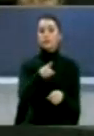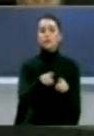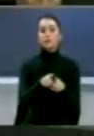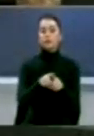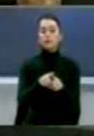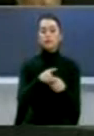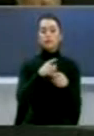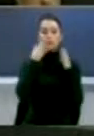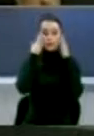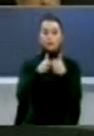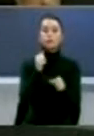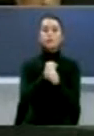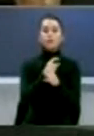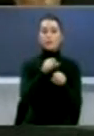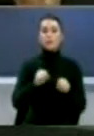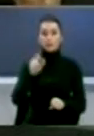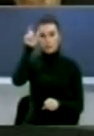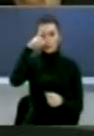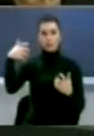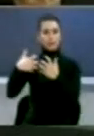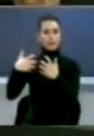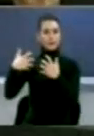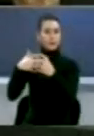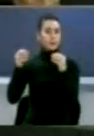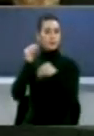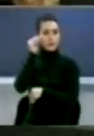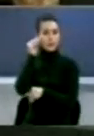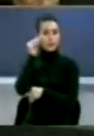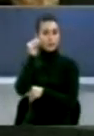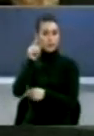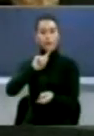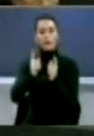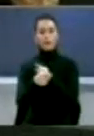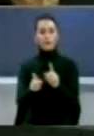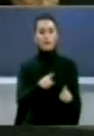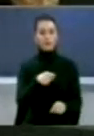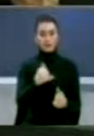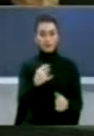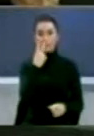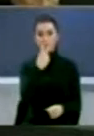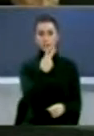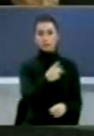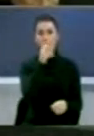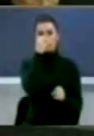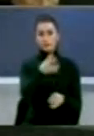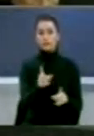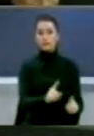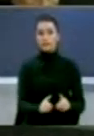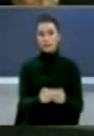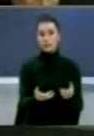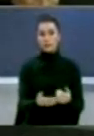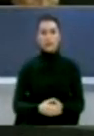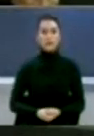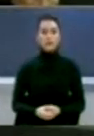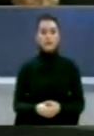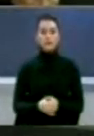e të deleguarve të qeverisë sërbis në institucionit e Kosovës Në krasim me gjendjen aktuale në të cilën gjendjen qytetarët e Kosovës